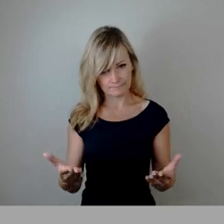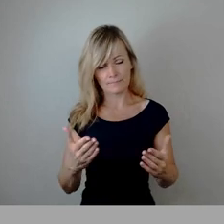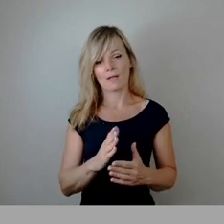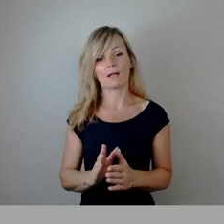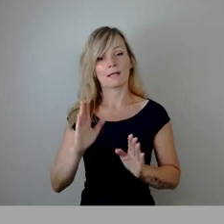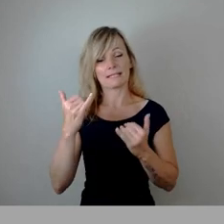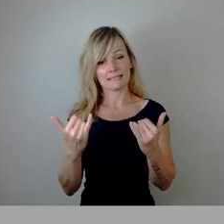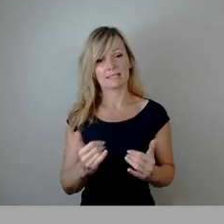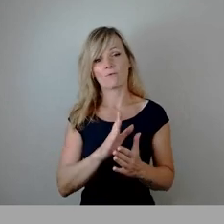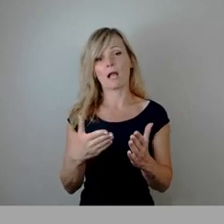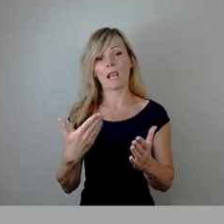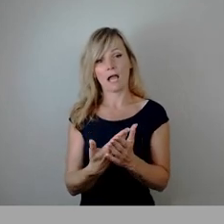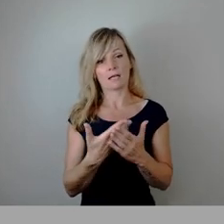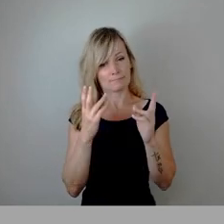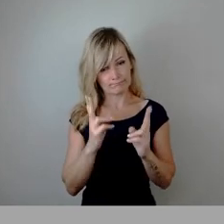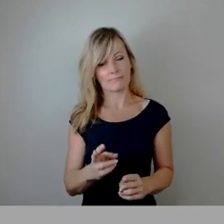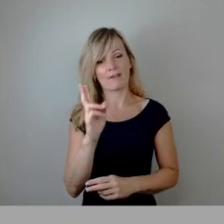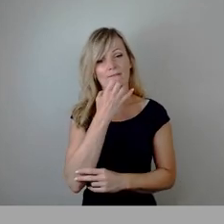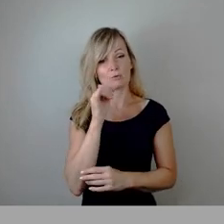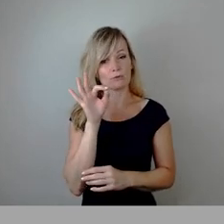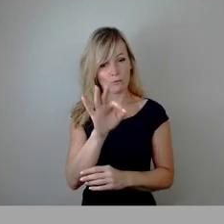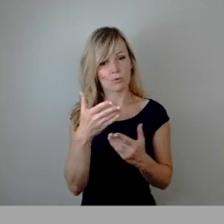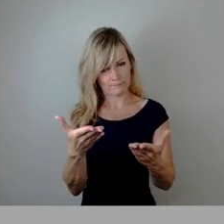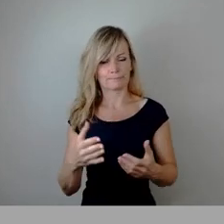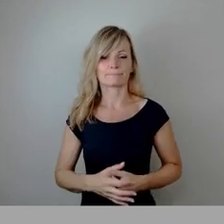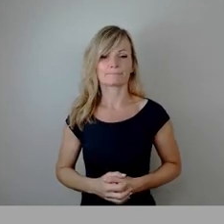Vorlage. Wer zustimmen möchte, bitte ich jetzt um Stimmzeichen.